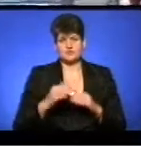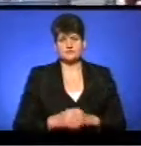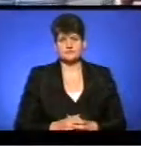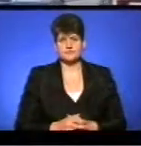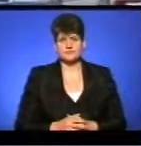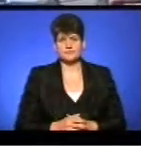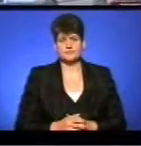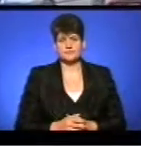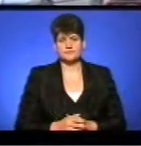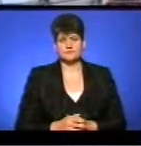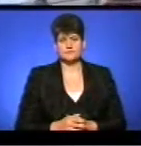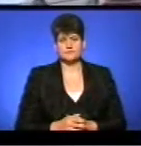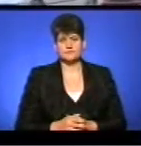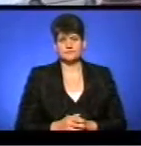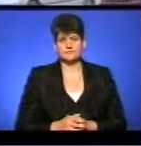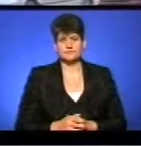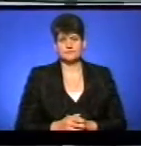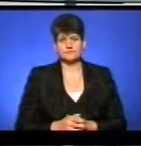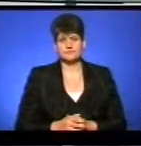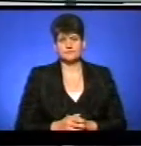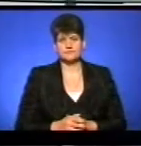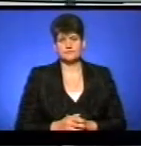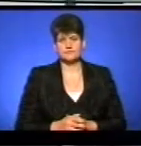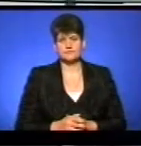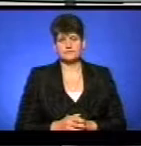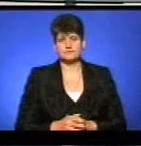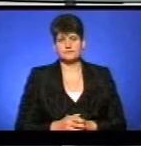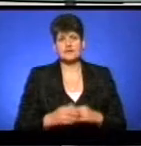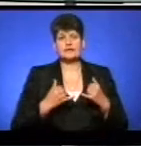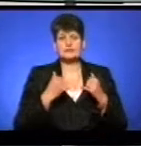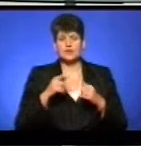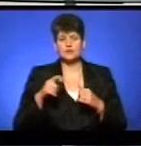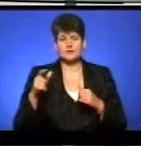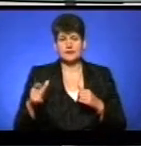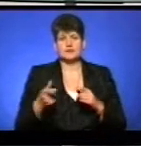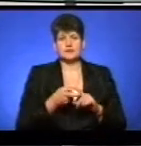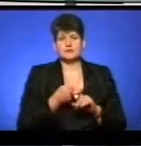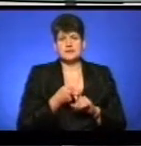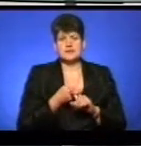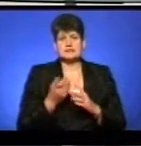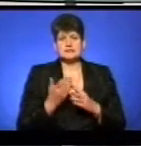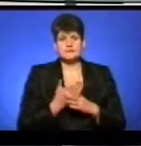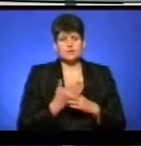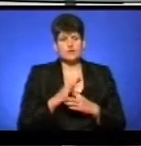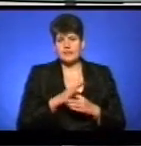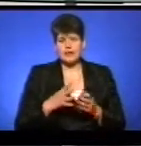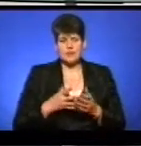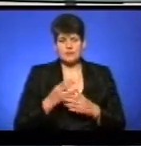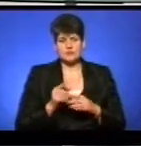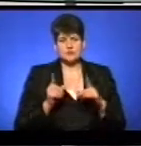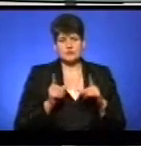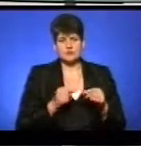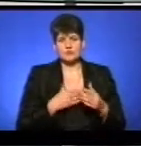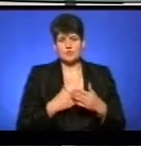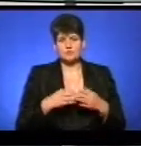Ірина Терлюк, Анатолій Ісаченко, Новини. Для людей, які належать до пільгових категорій, що не оплачують за проїзд у